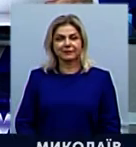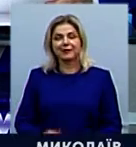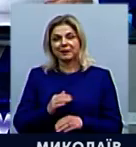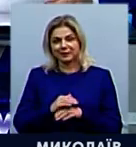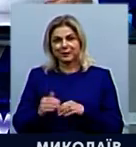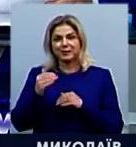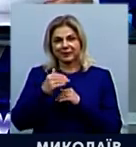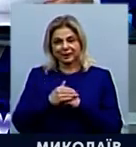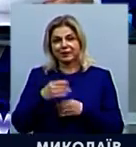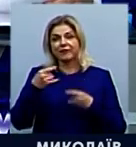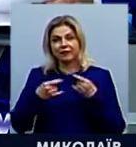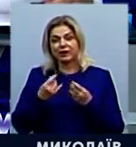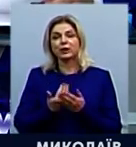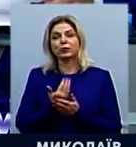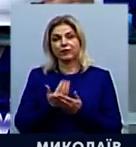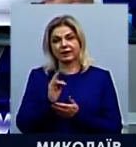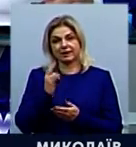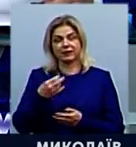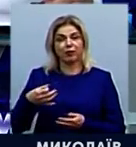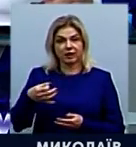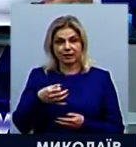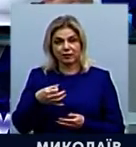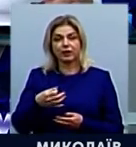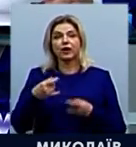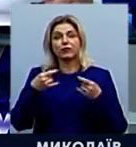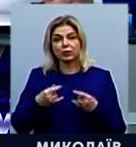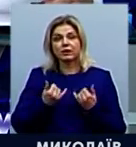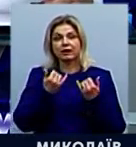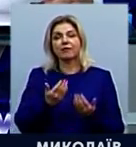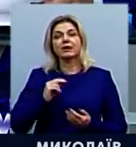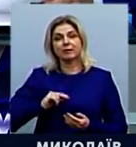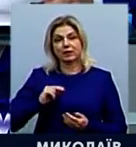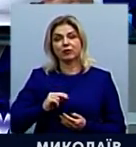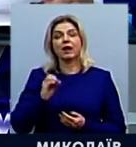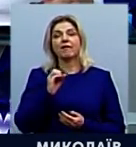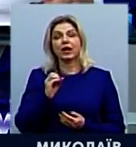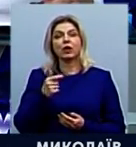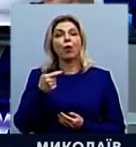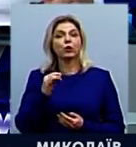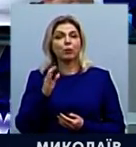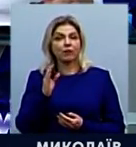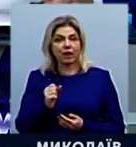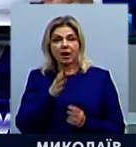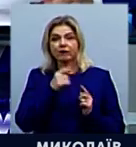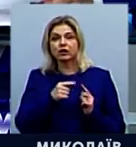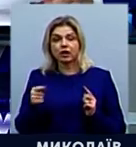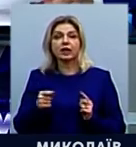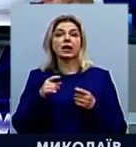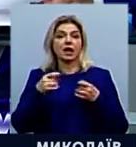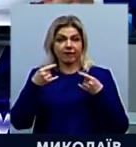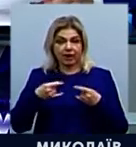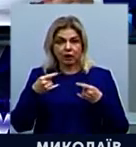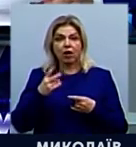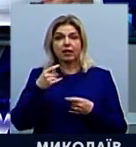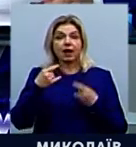Доброго вечора! В ефірі телевізійні новини Миколаївщини. В студії для вас сьогодні працює Генія Голубова. Протягом прямого ефіру на екранах ви